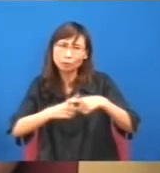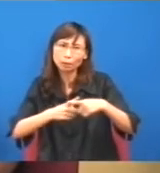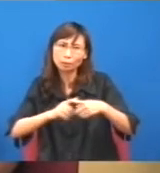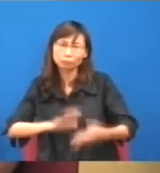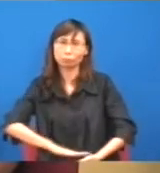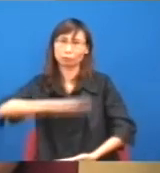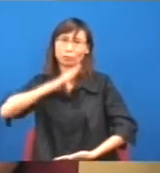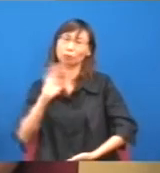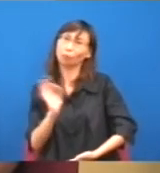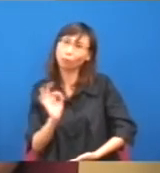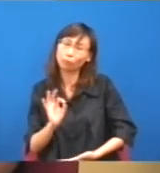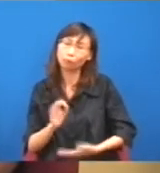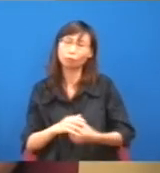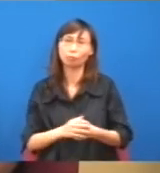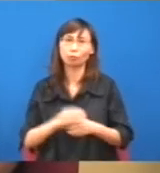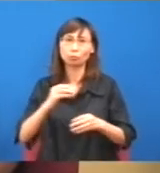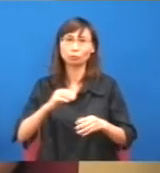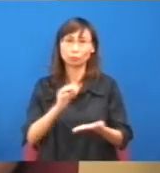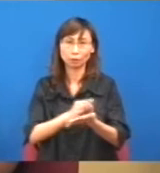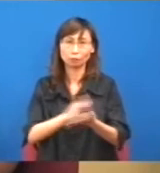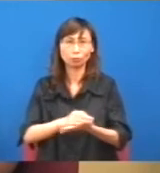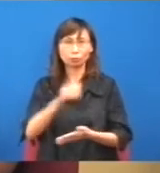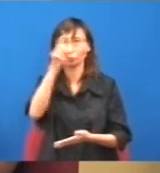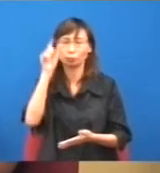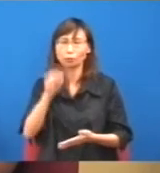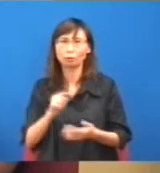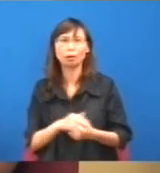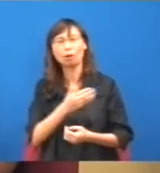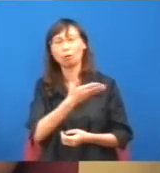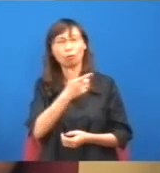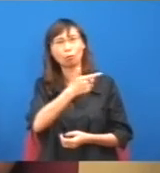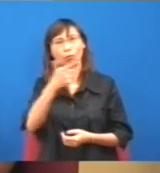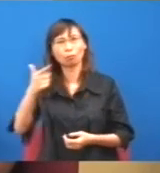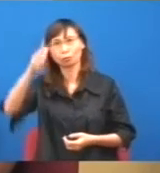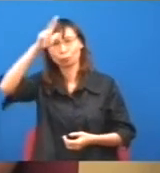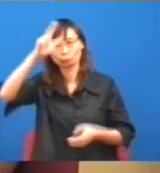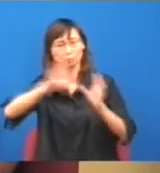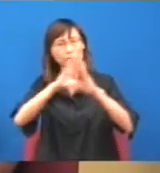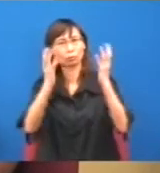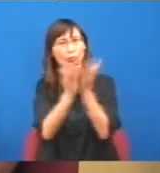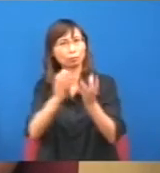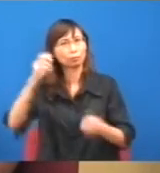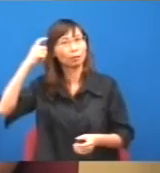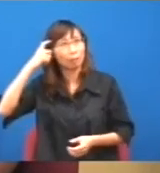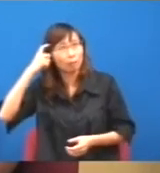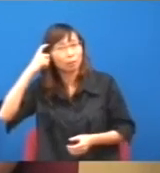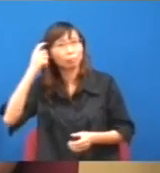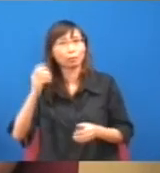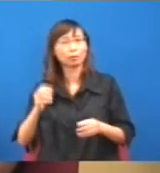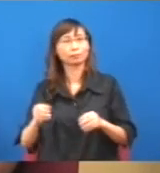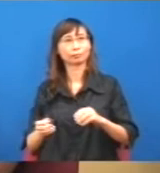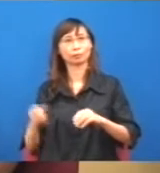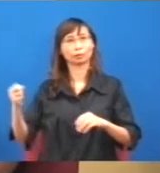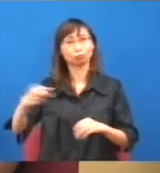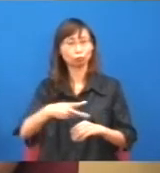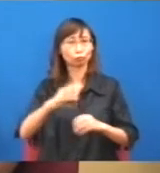就是,究竟你,很多時候政黨想一些所謂,重建經濟,做實事的時候,有沒有很實際想